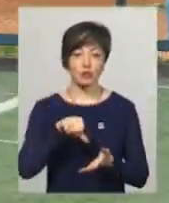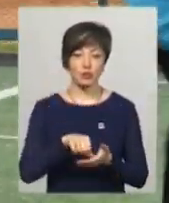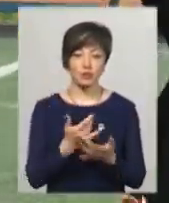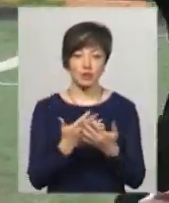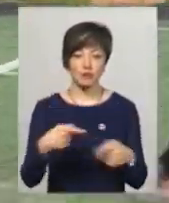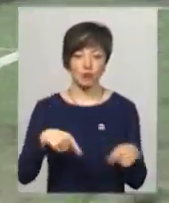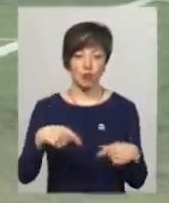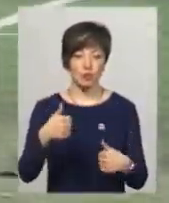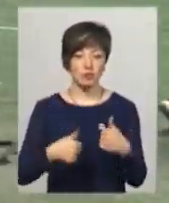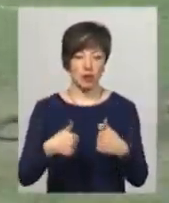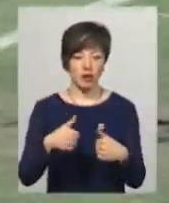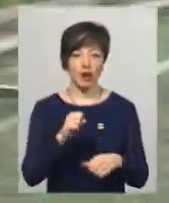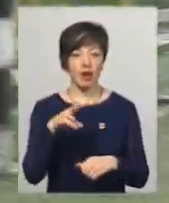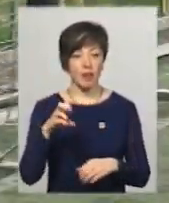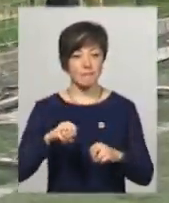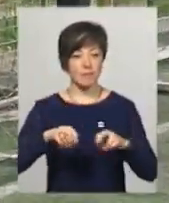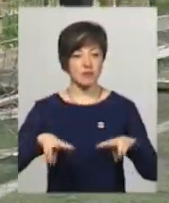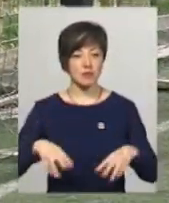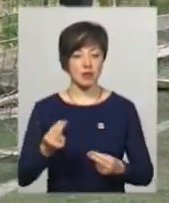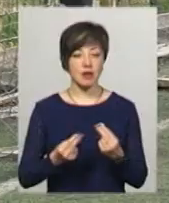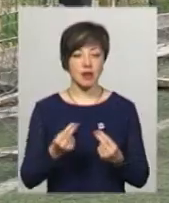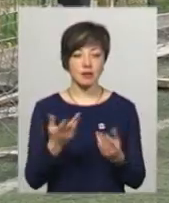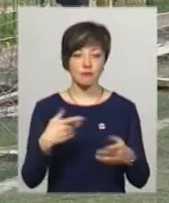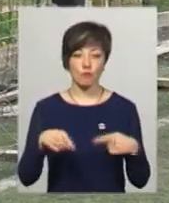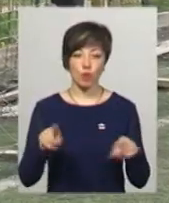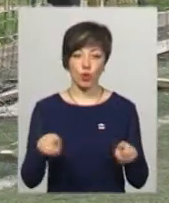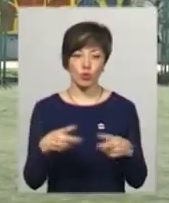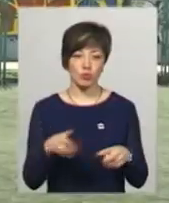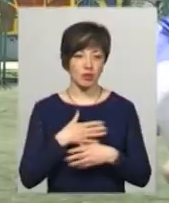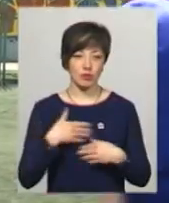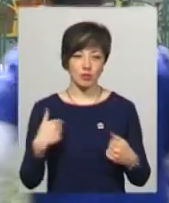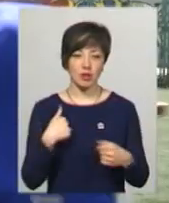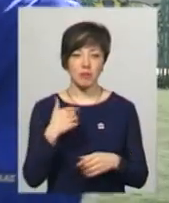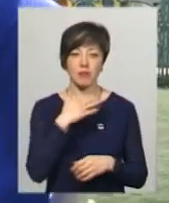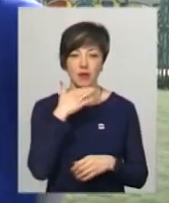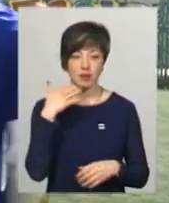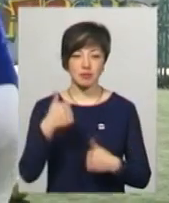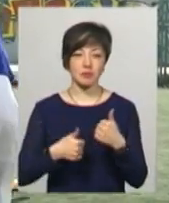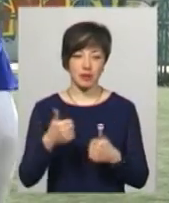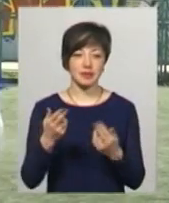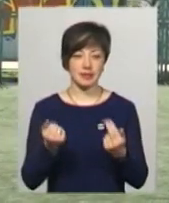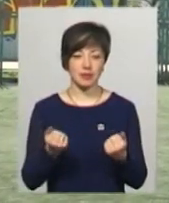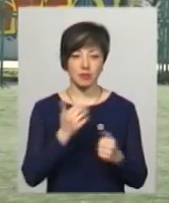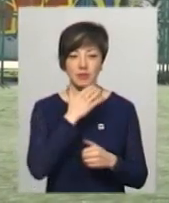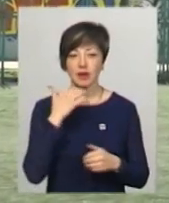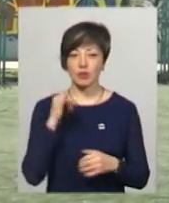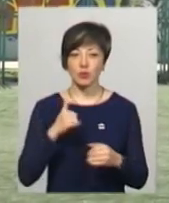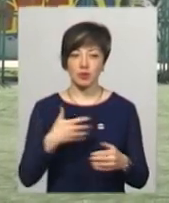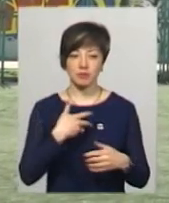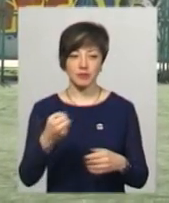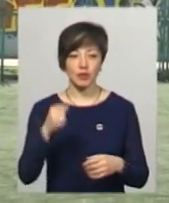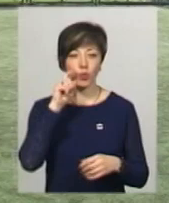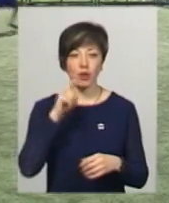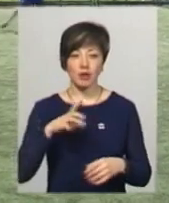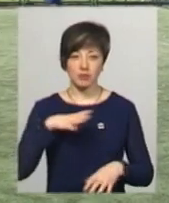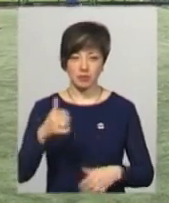різних футбольних змаганнях. Проте професійно грати за якийсь футбольний клуб не хоче. Я багато змагаюся, мене багато куди беруть, і на Україну